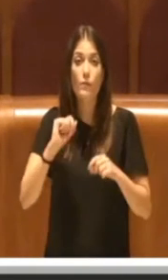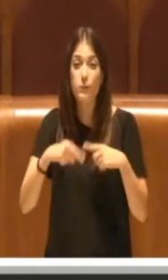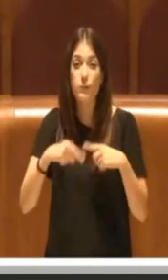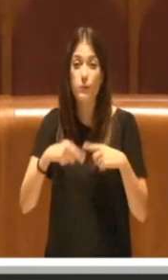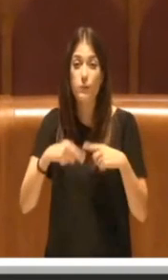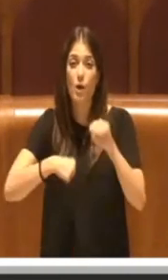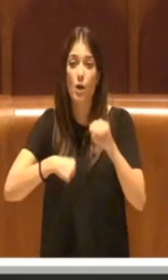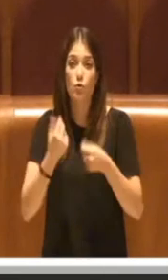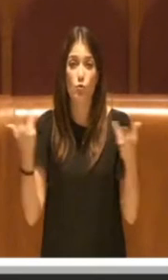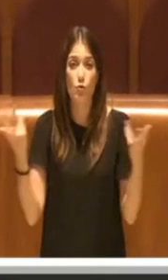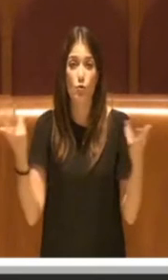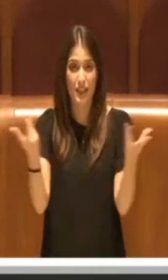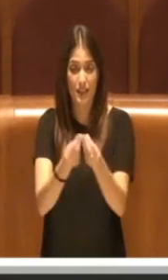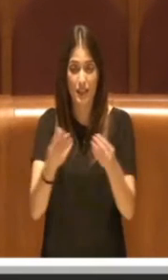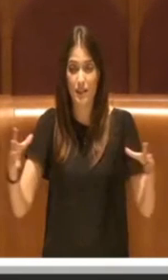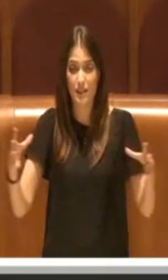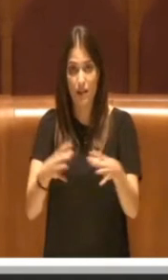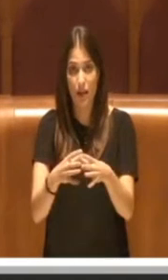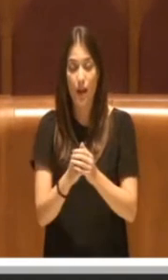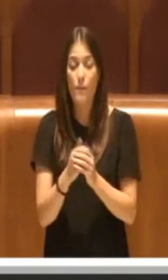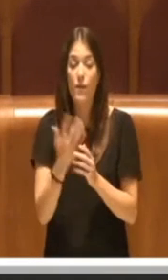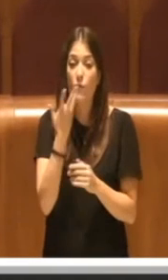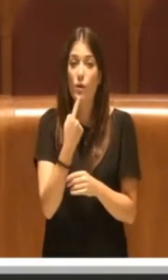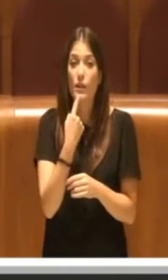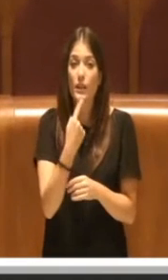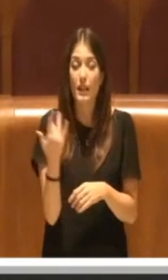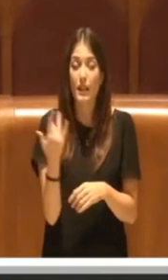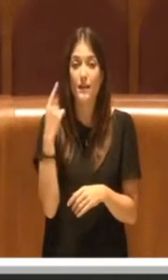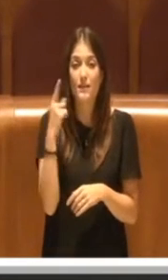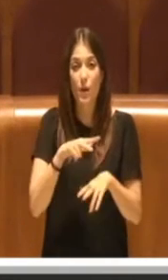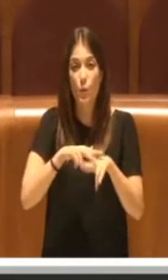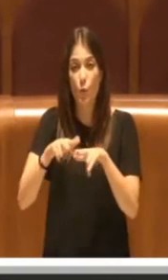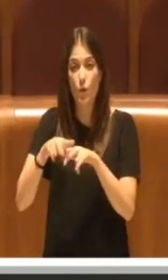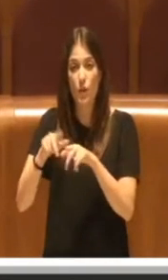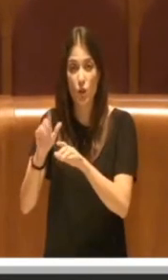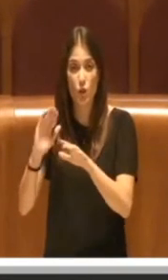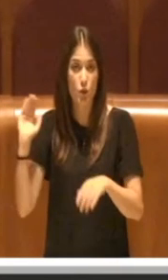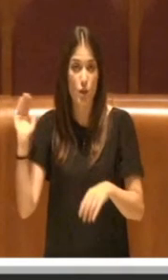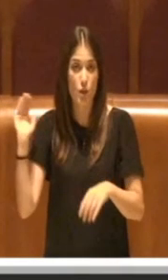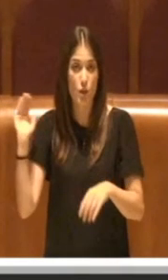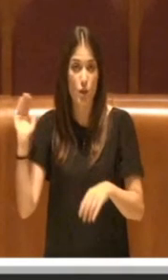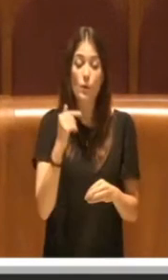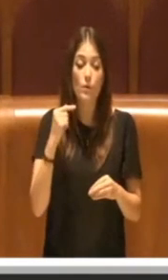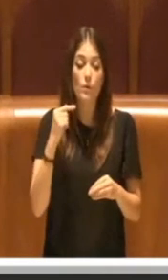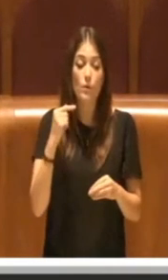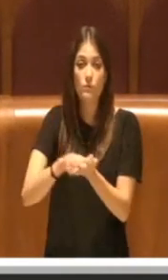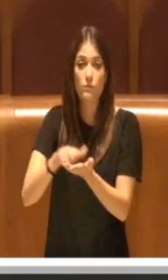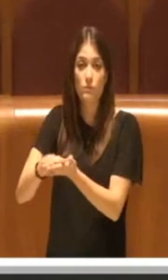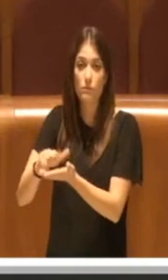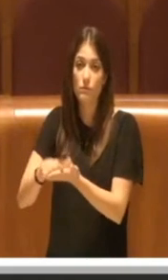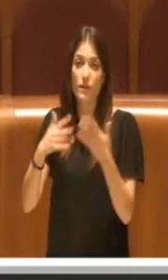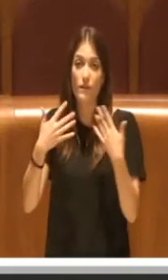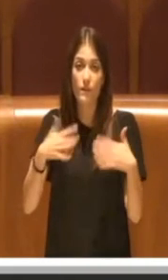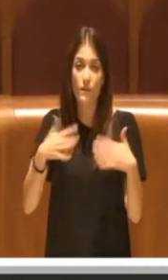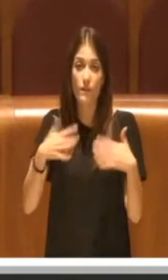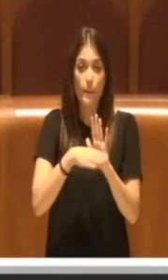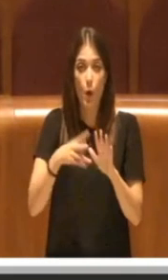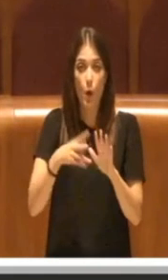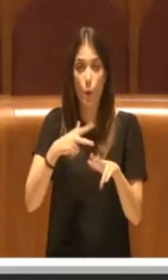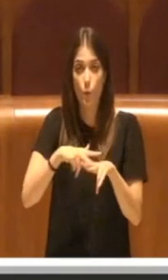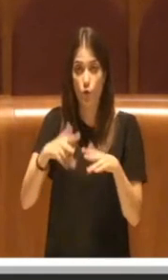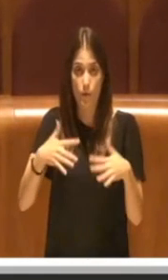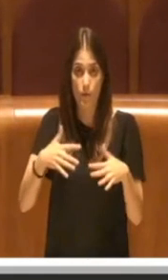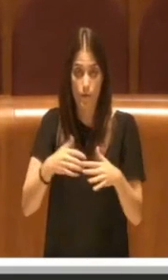e voglio anche ringraziare tutti i municipi che sono riusciti ad approvare il loro piano municipale, che